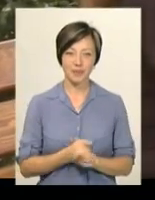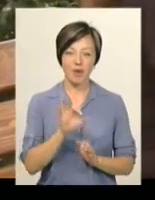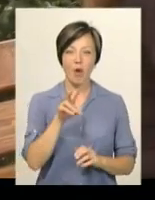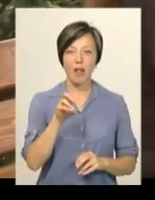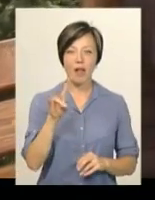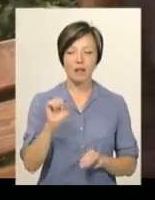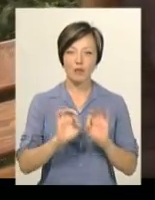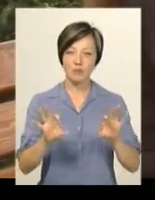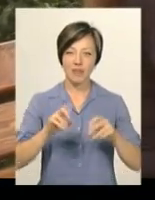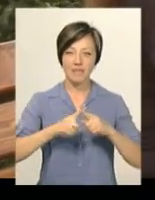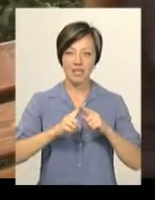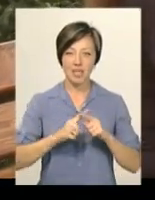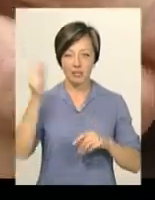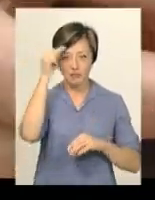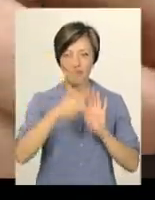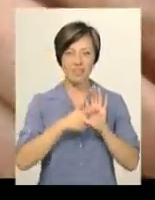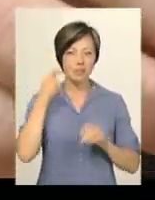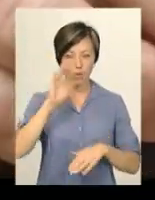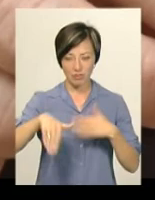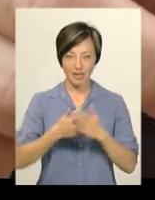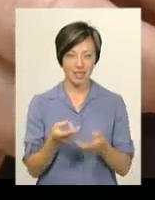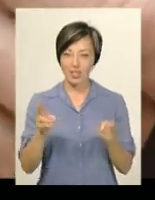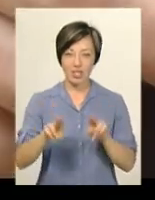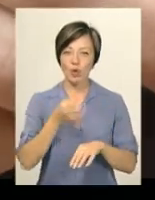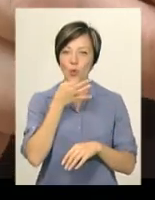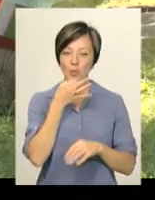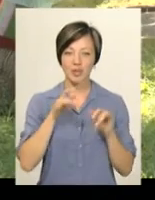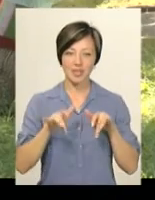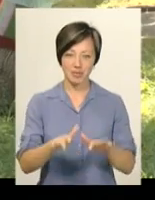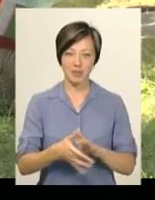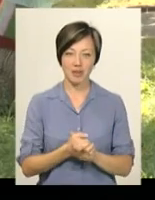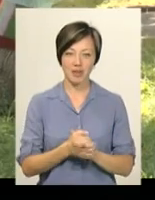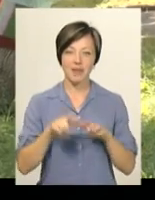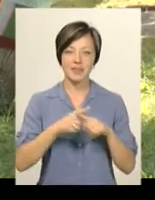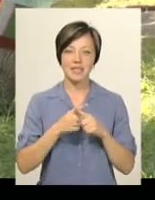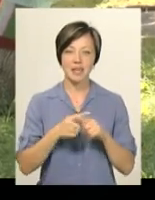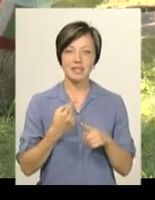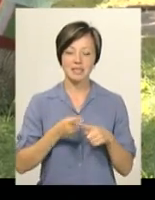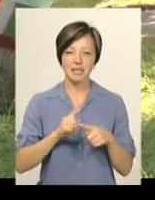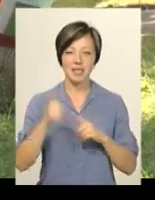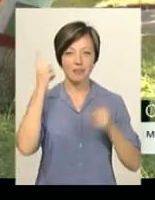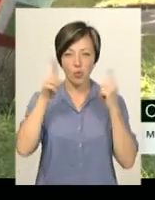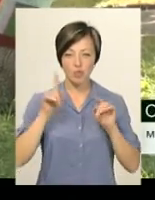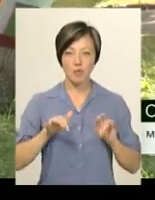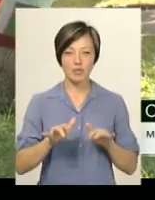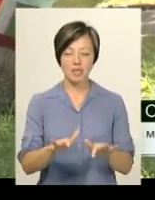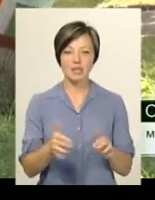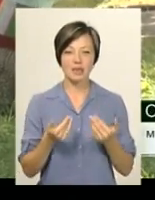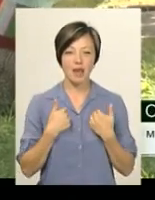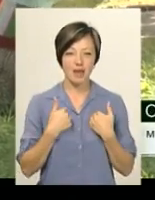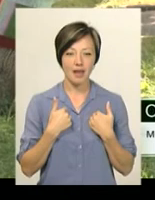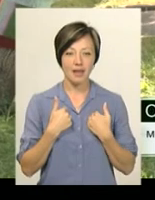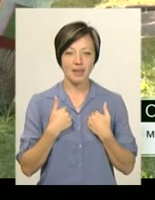розповідає, в'язати навчилася з 8 років, з того часу не полишає улюбленої справи. В'язання взагалі – це такий творчий процес, я